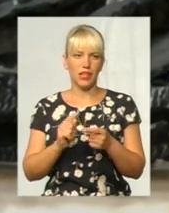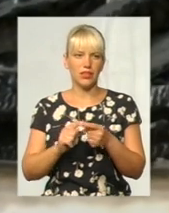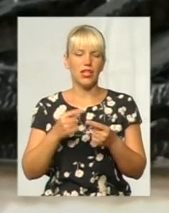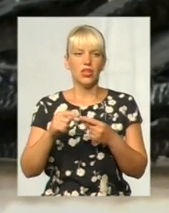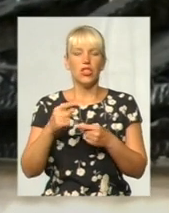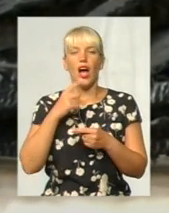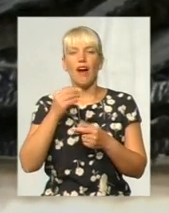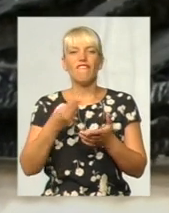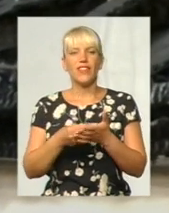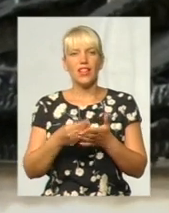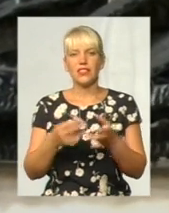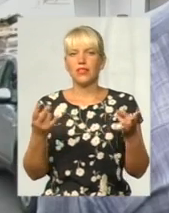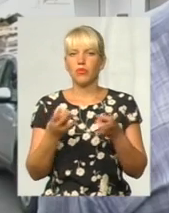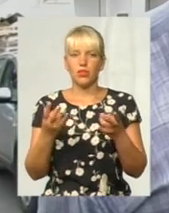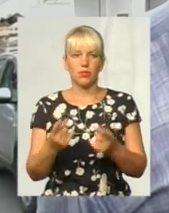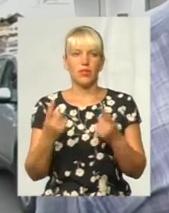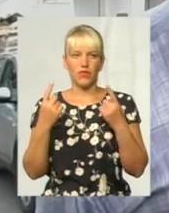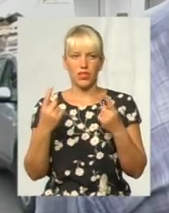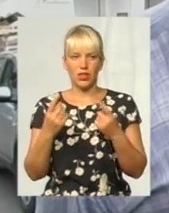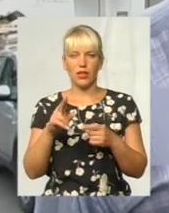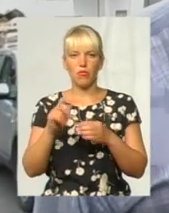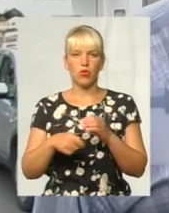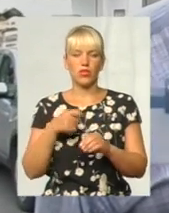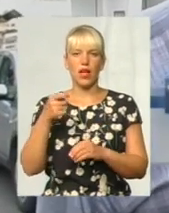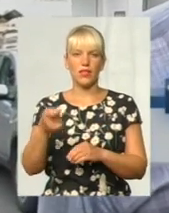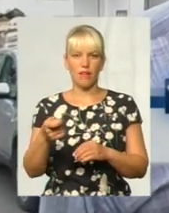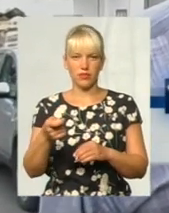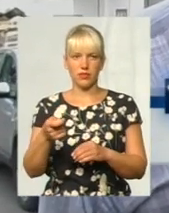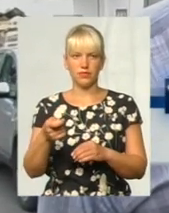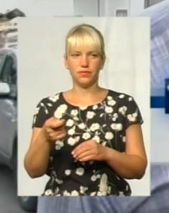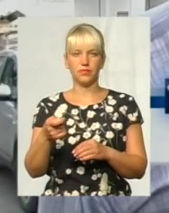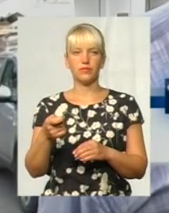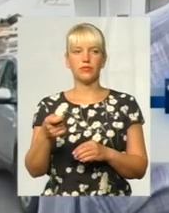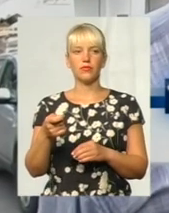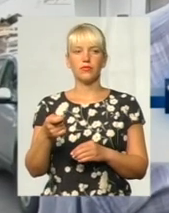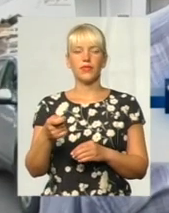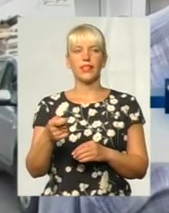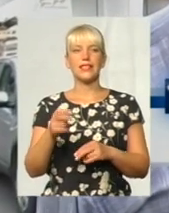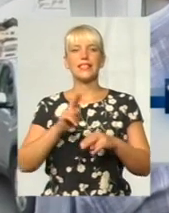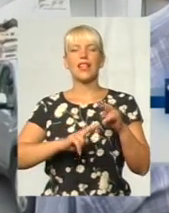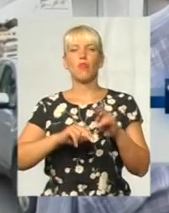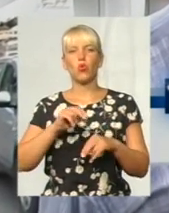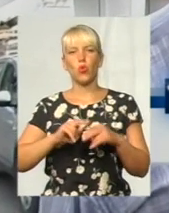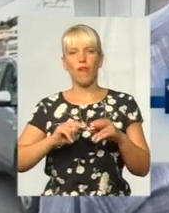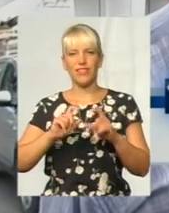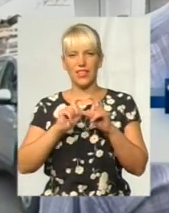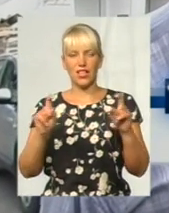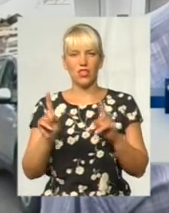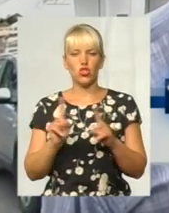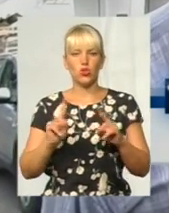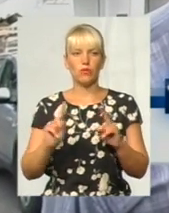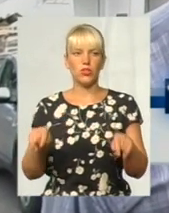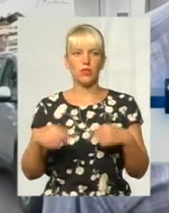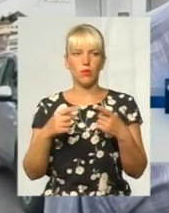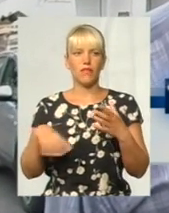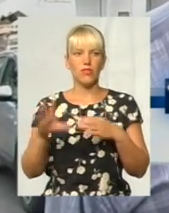не кажуть. А фінанси потрібні чи малі? По заявці забудовника, для того, щоб встановити все